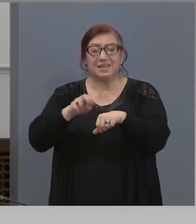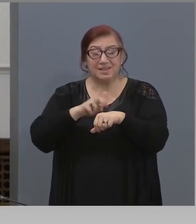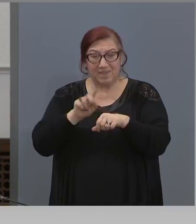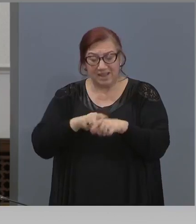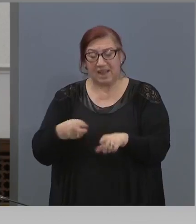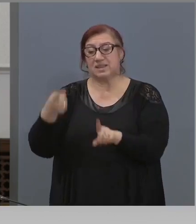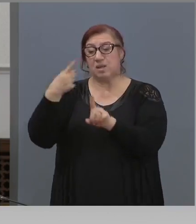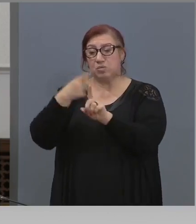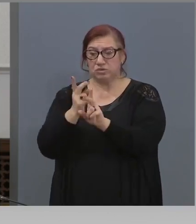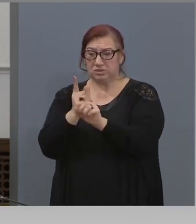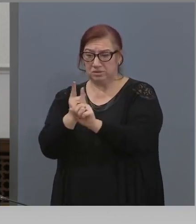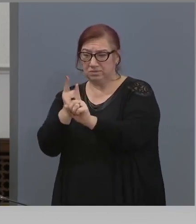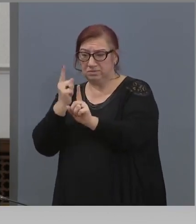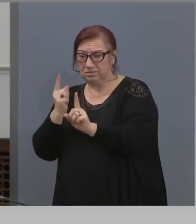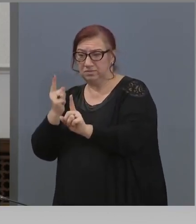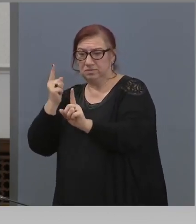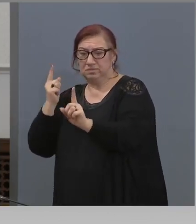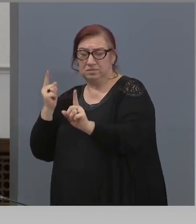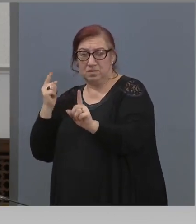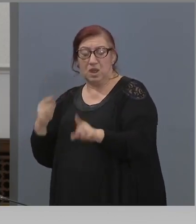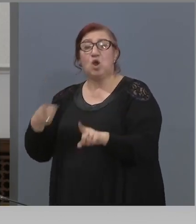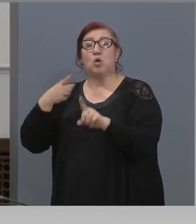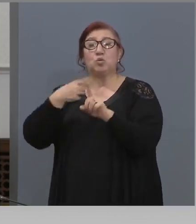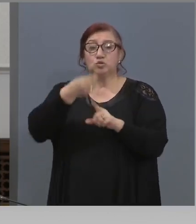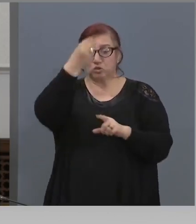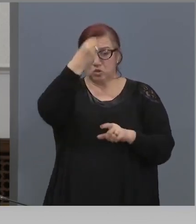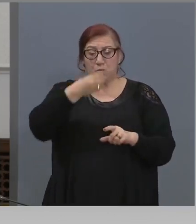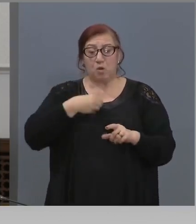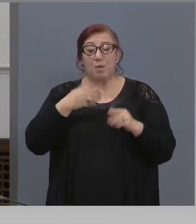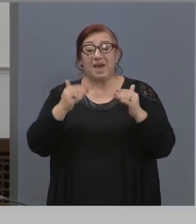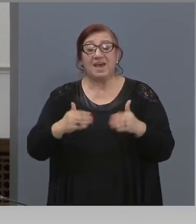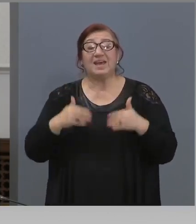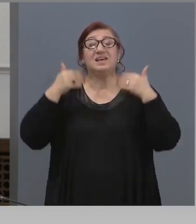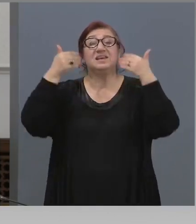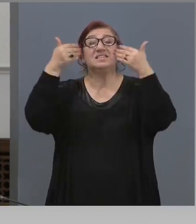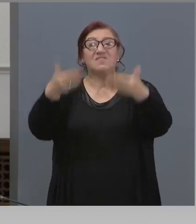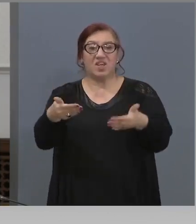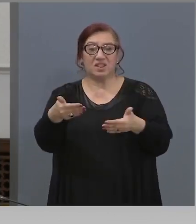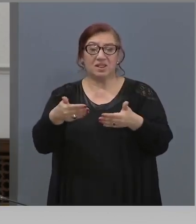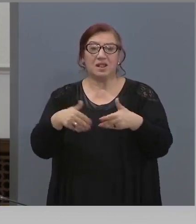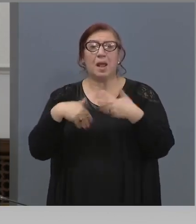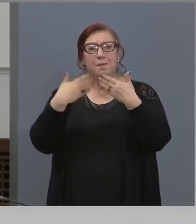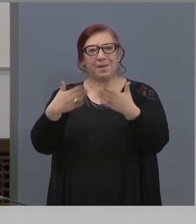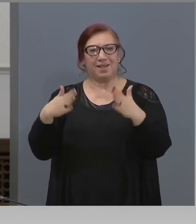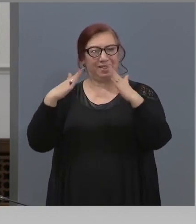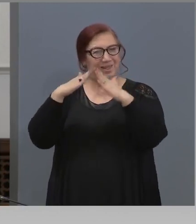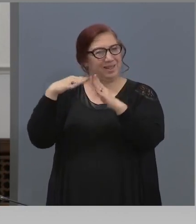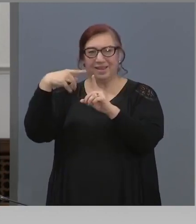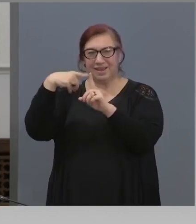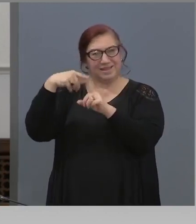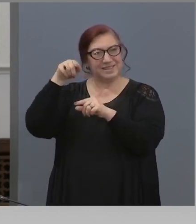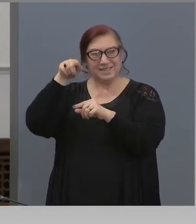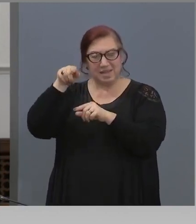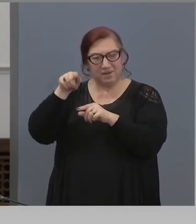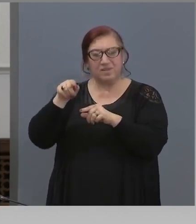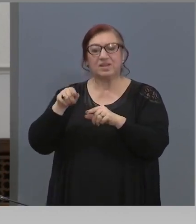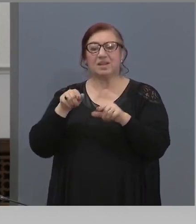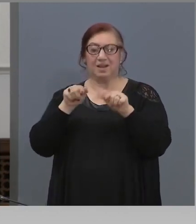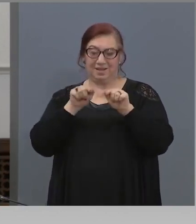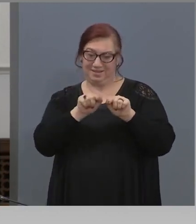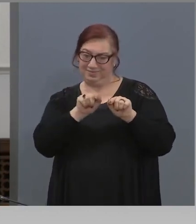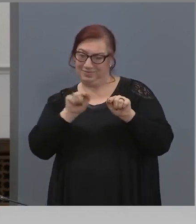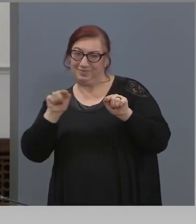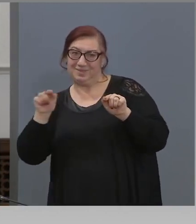на отчетата извън затворените помещения по тези няколко